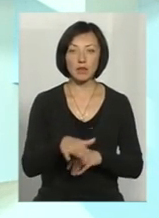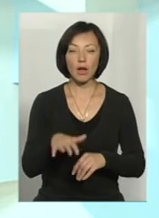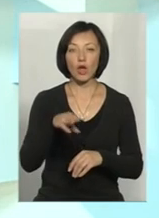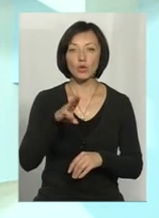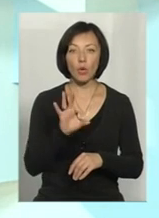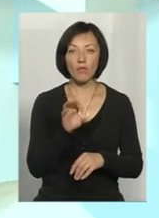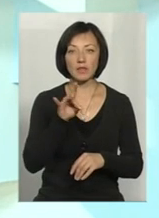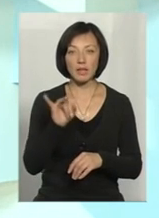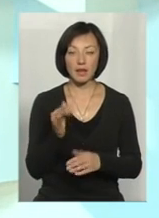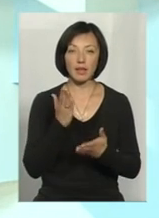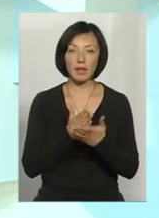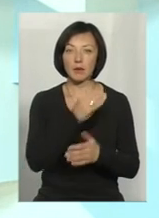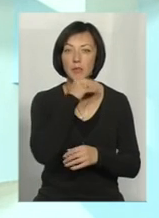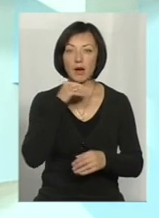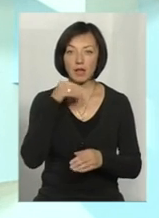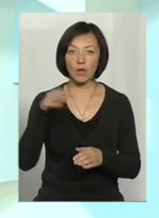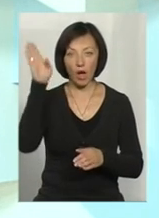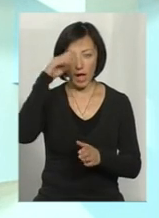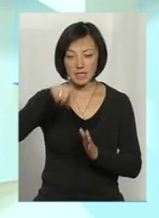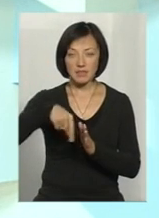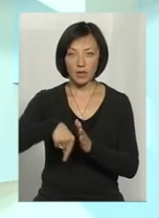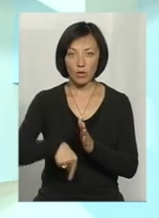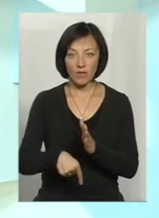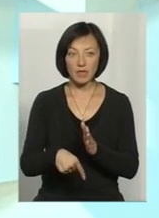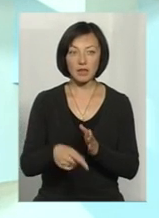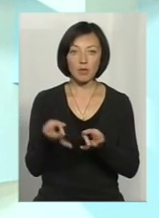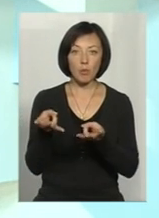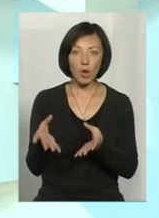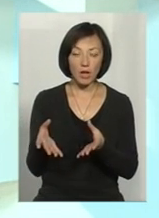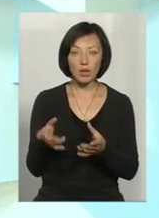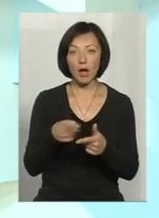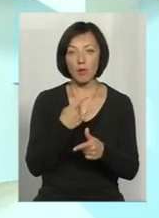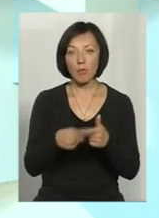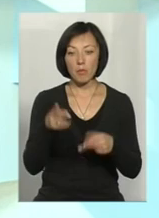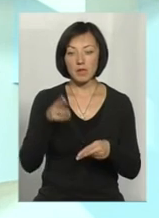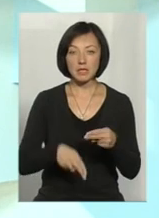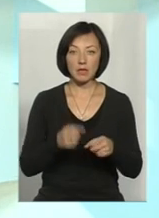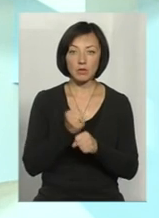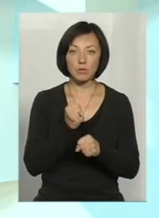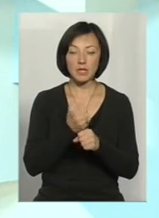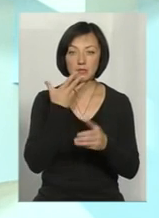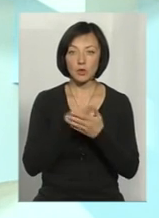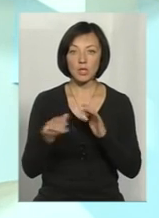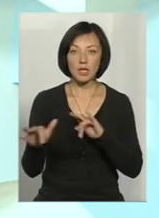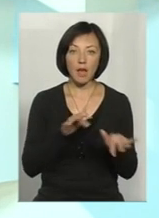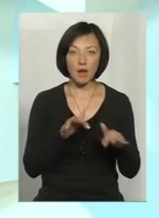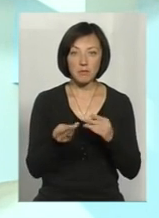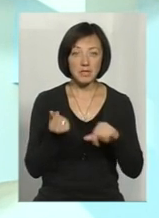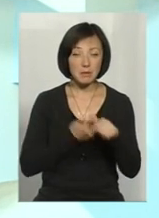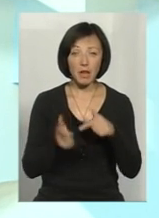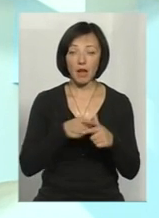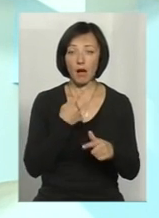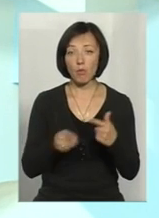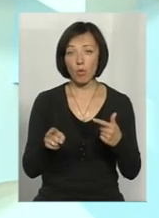«Подільський доктор» є багато свердловин, які свій час покинуті, тому що або перестали здійснювати свою діяльність з об'єкту господарювання,